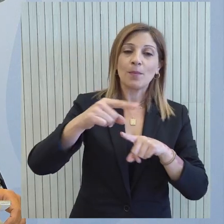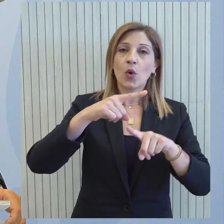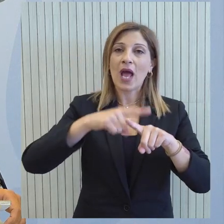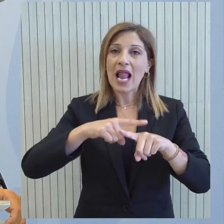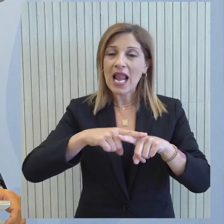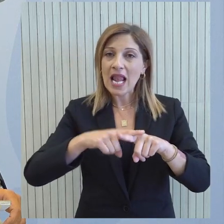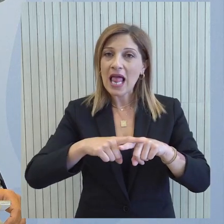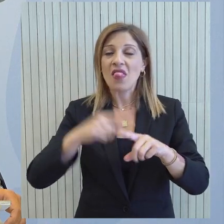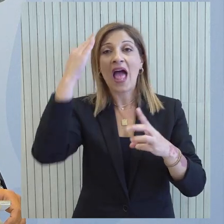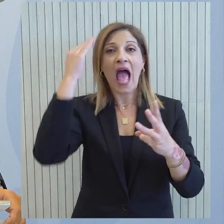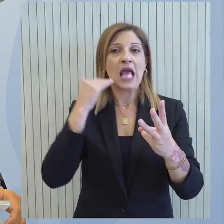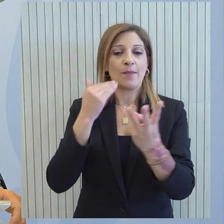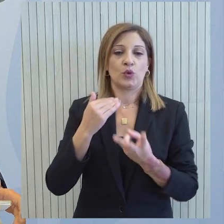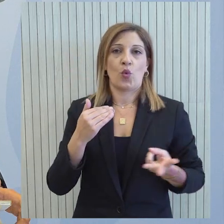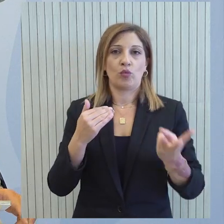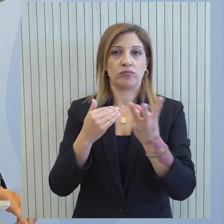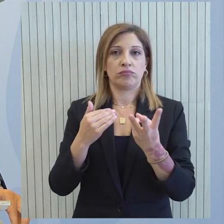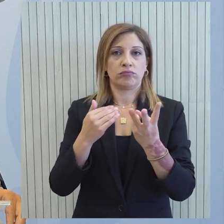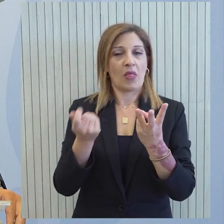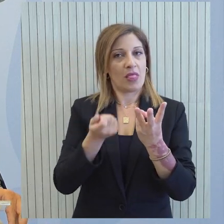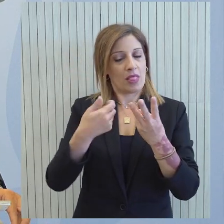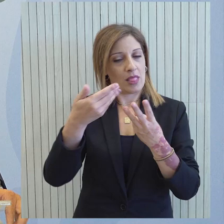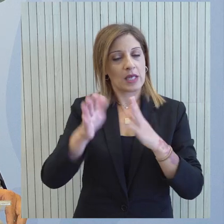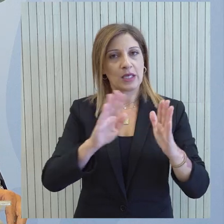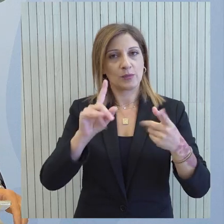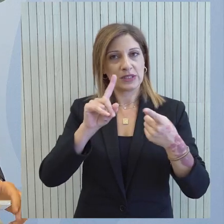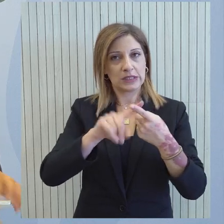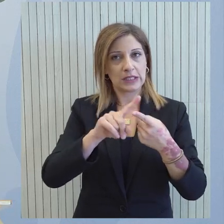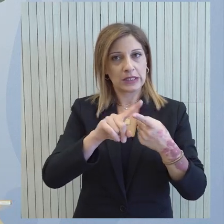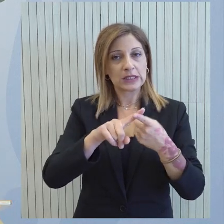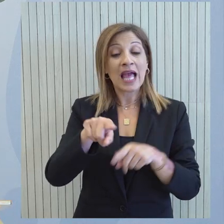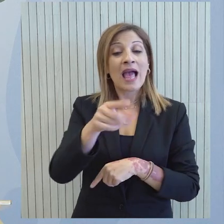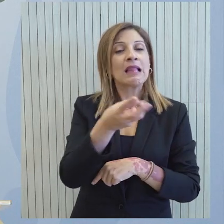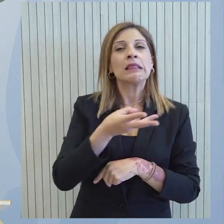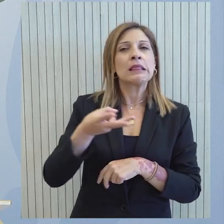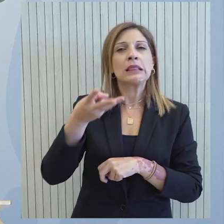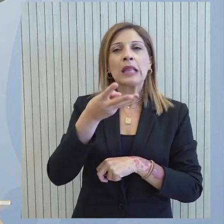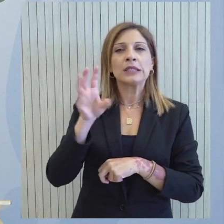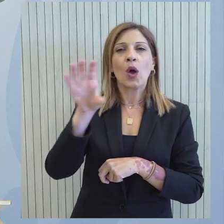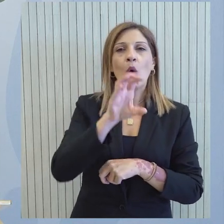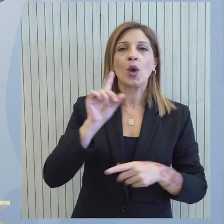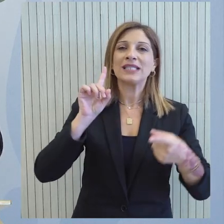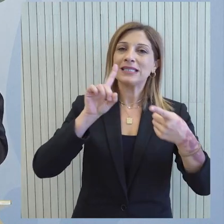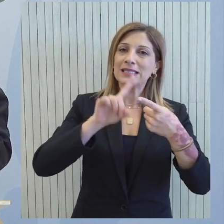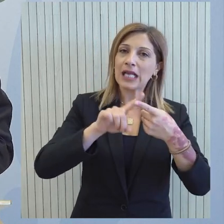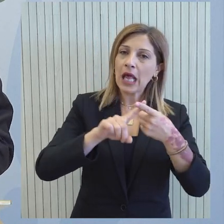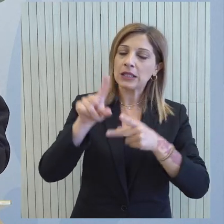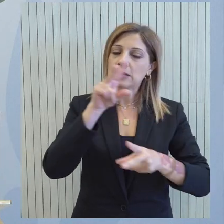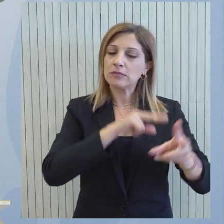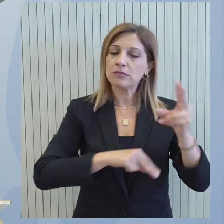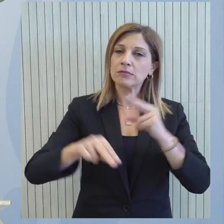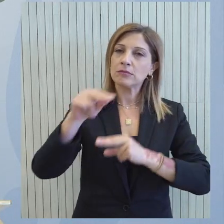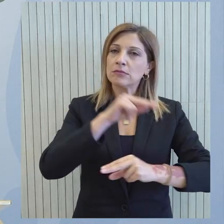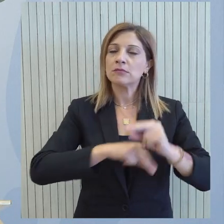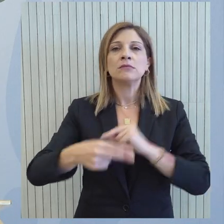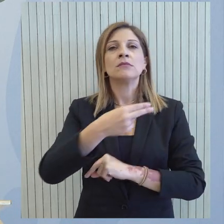Ελλάδας, Κύπρου και Αιγύπτου σε επίπεδο Υπουργών Εξωτερικών. Κατά την τριμερή αυτή συνάντηση αναμένεται να εξεταστεί και να